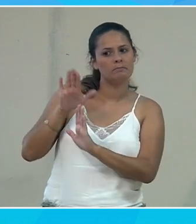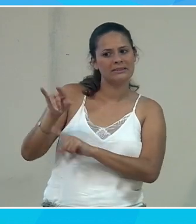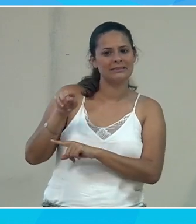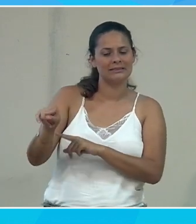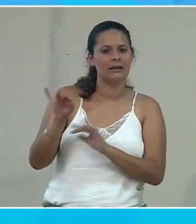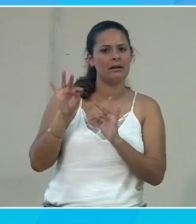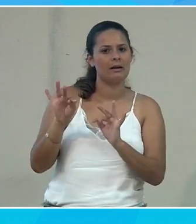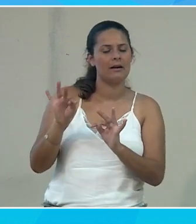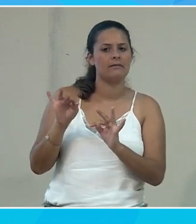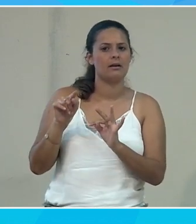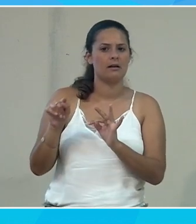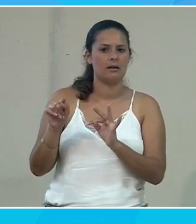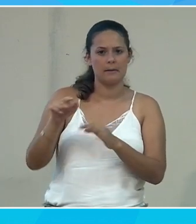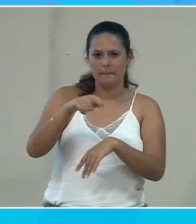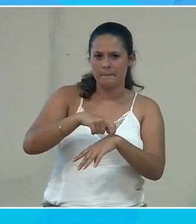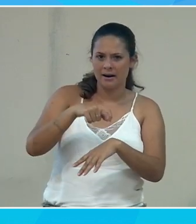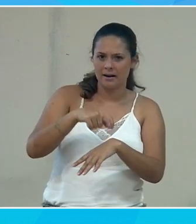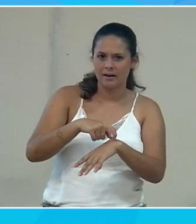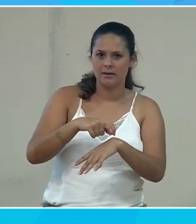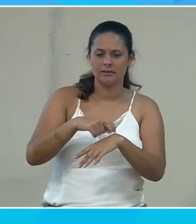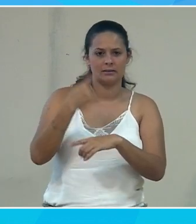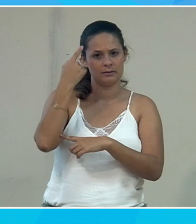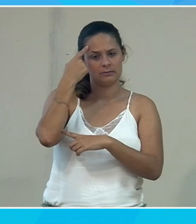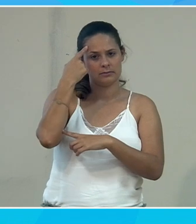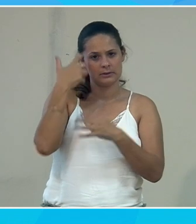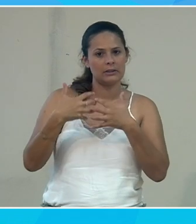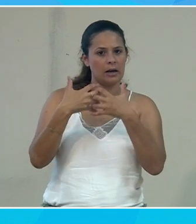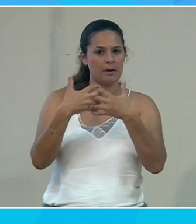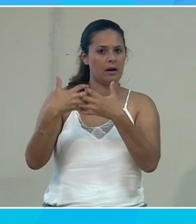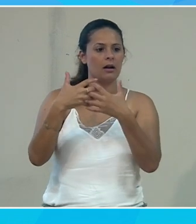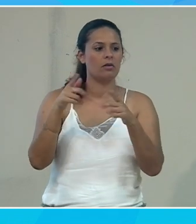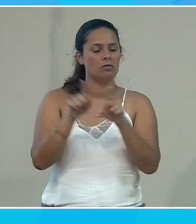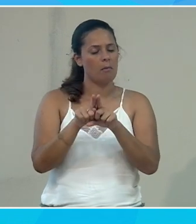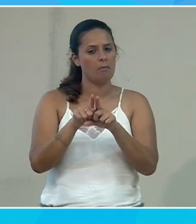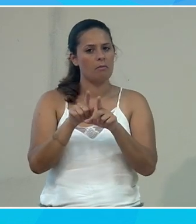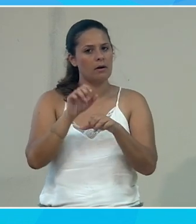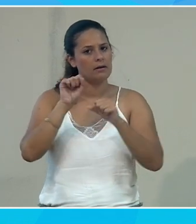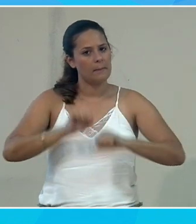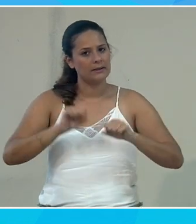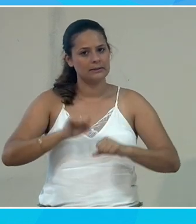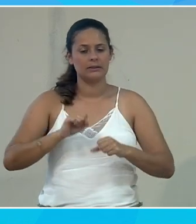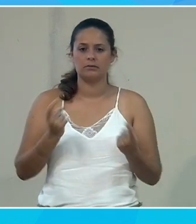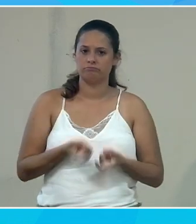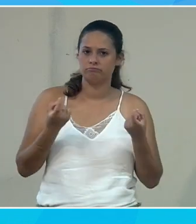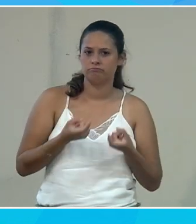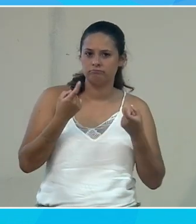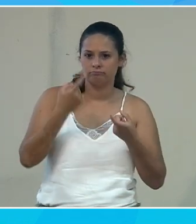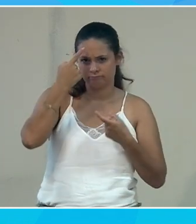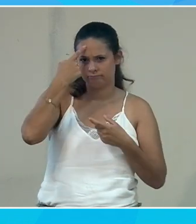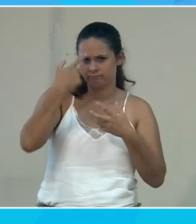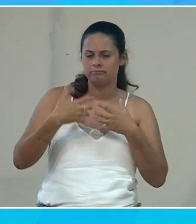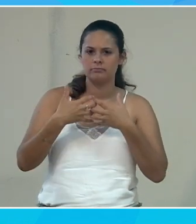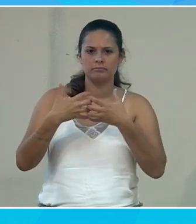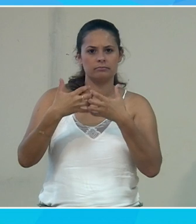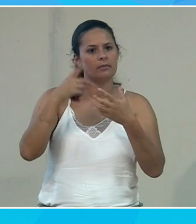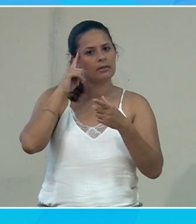maladies cérébrales, en fait, et de la capacité de faire de la rééducation musculaire basée sur des cases de réalité augmentée.